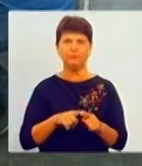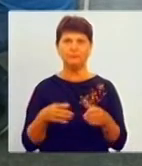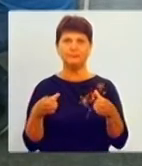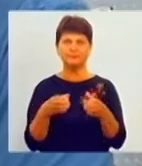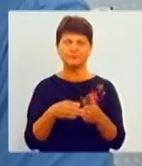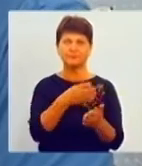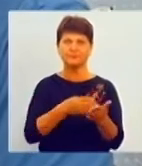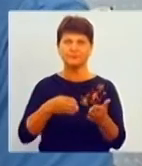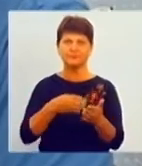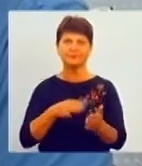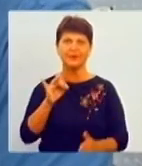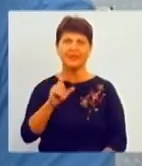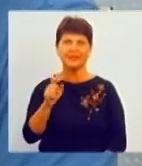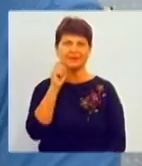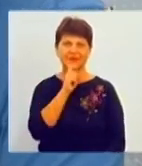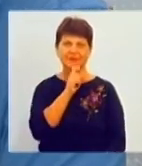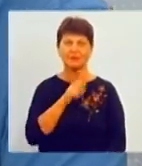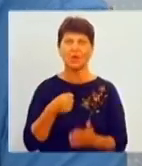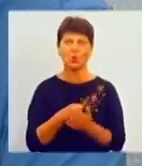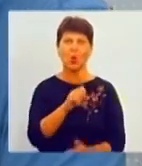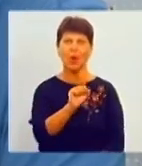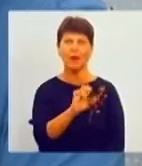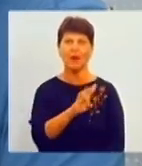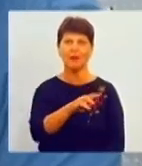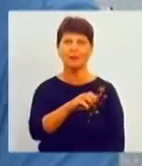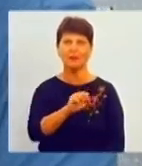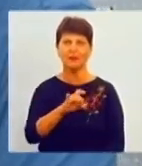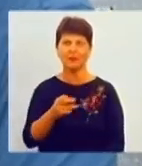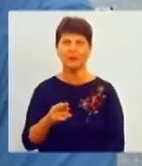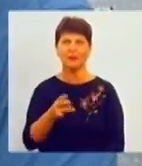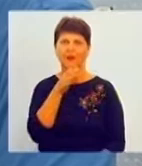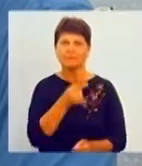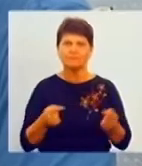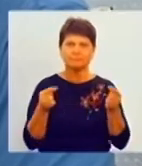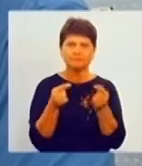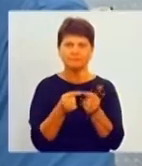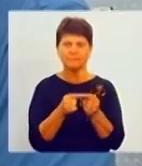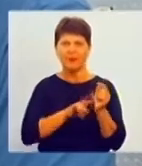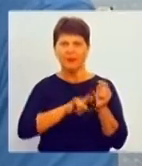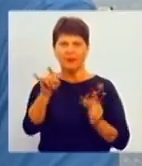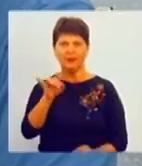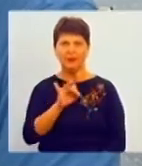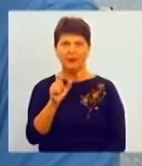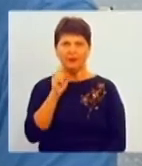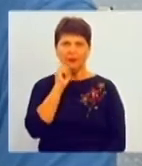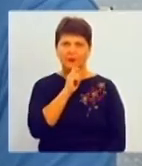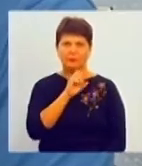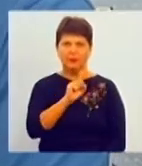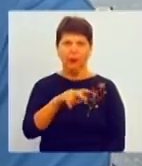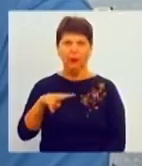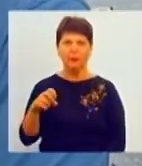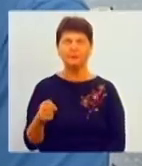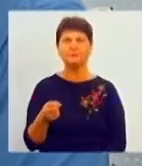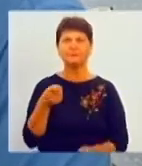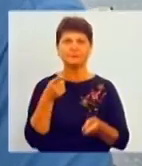Анталії, практично була стабілізація, чотири рейси летіли хвилину-хвилину з Вінниці. Але дійсно минулий рейс там